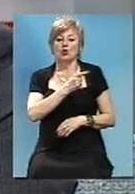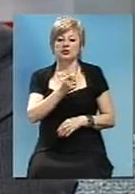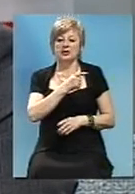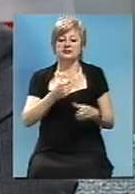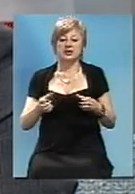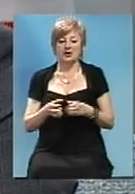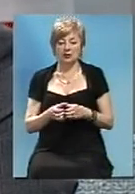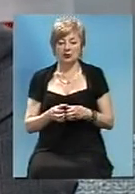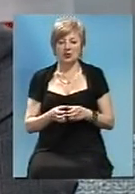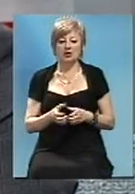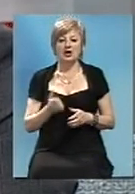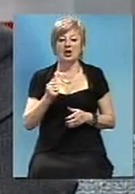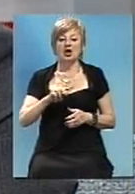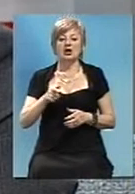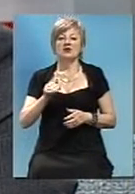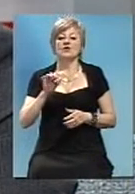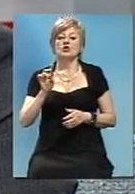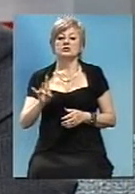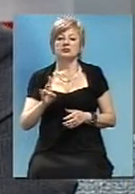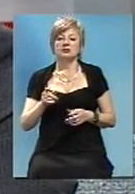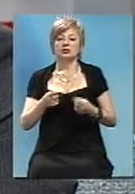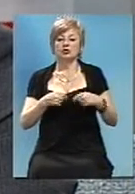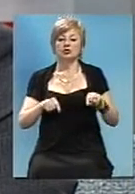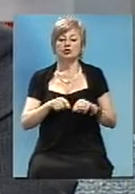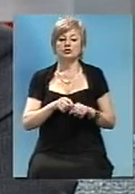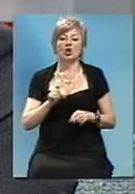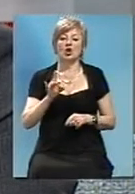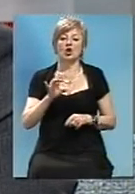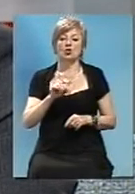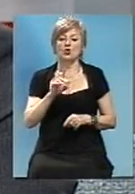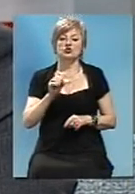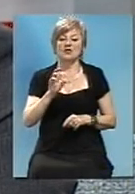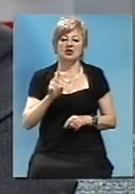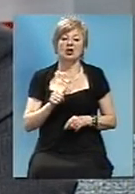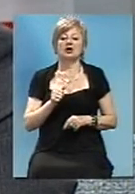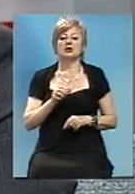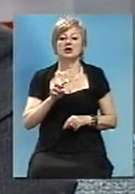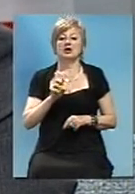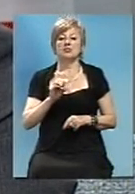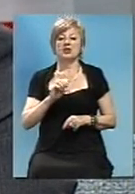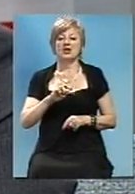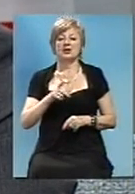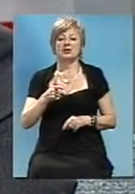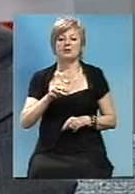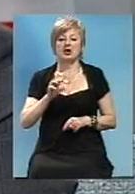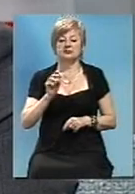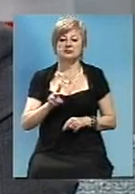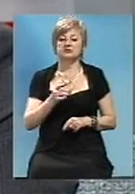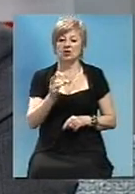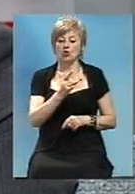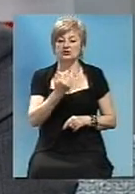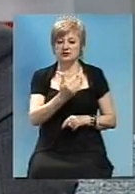і також «Альтком» у нас на участці Пологовському, Бельмацькому районі і Розовському.